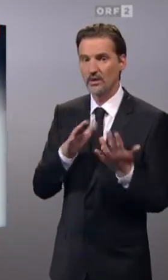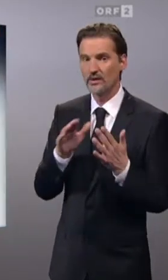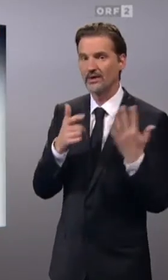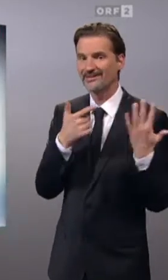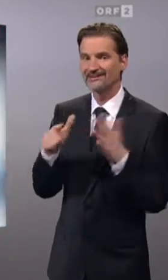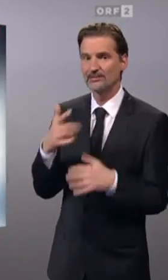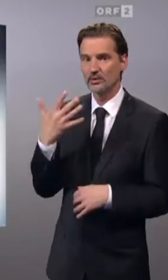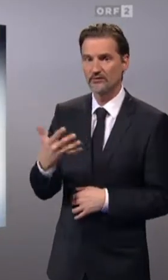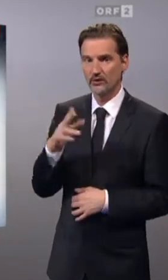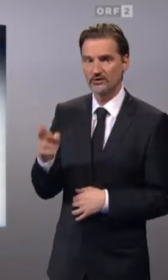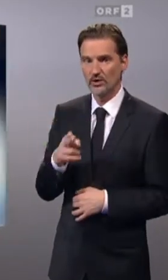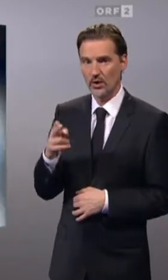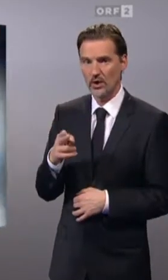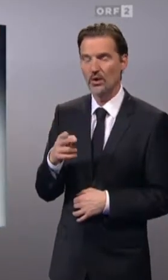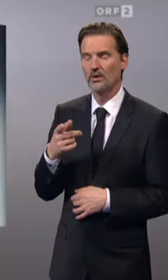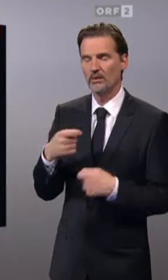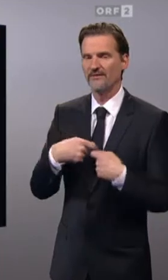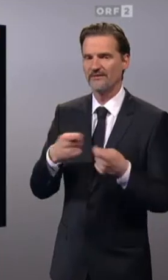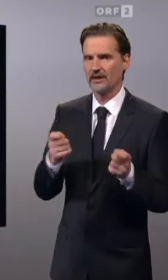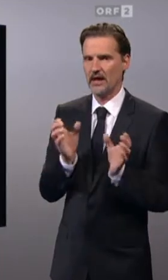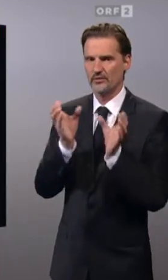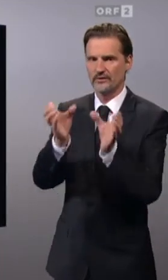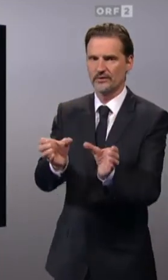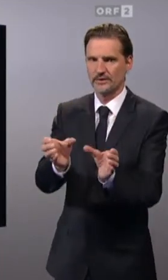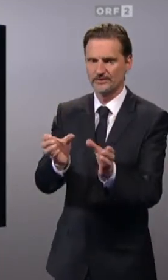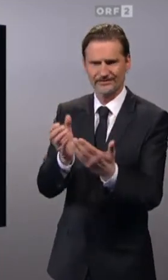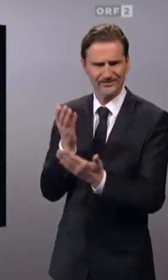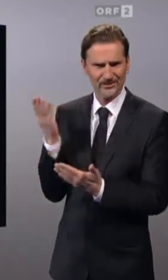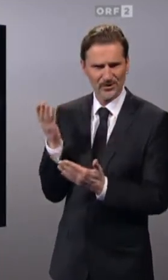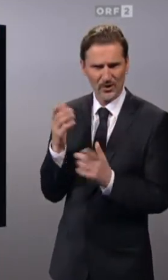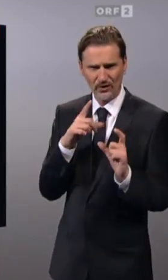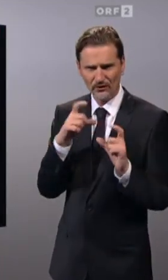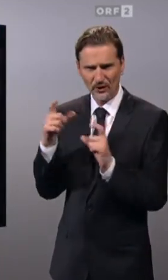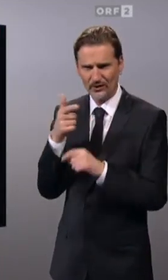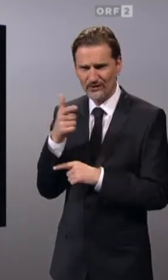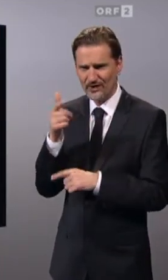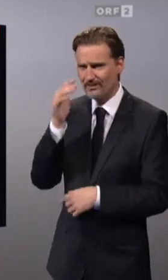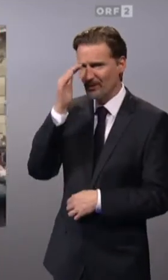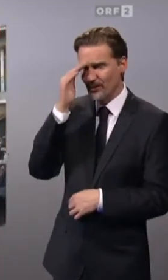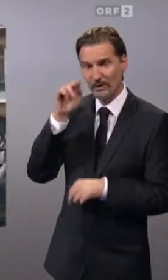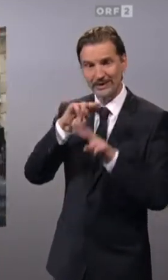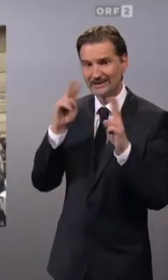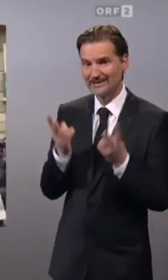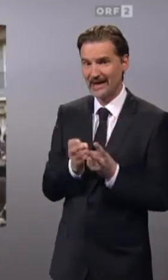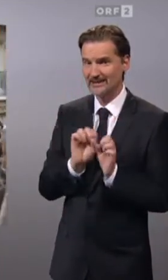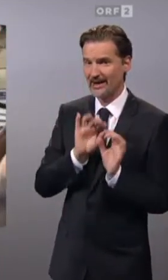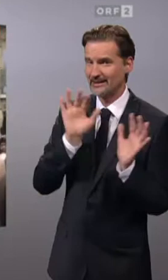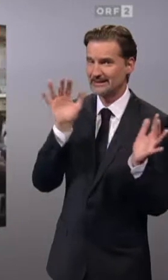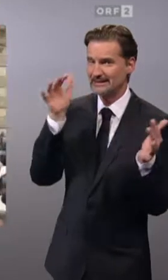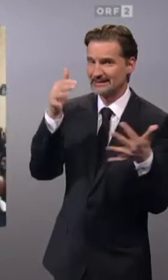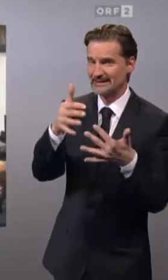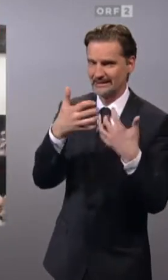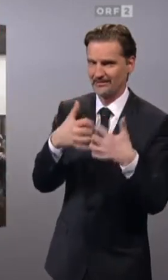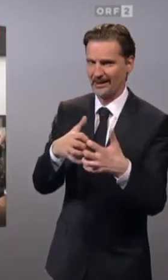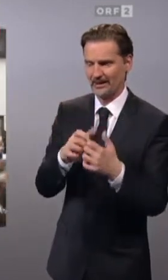Besitzer übergeben. Die Bilder der mutmaßlichen Sklavenauktion gehen um die Welt und sorgen für Entsetzen. In zahlreichen Städten,